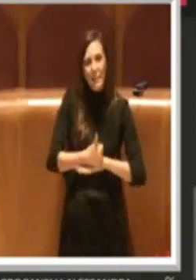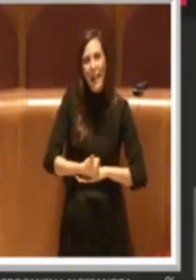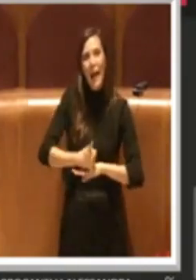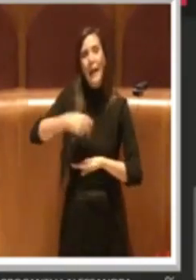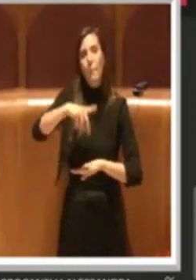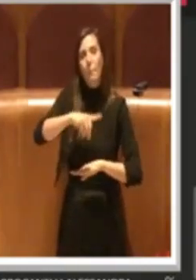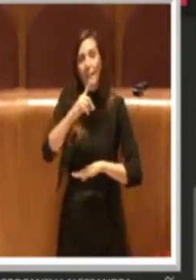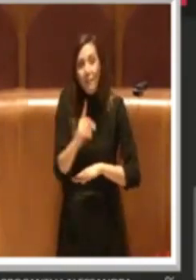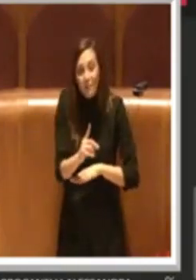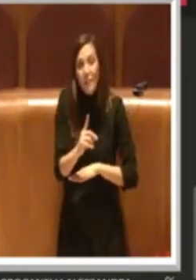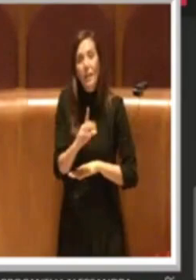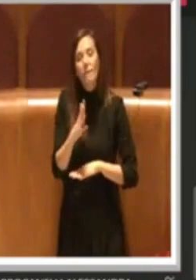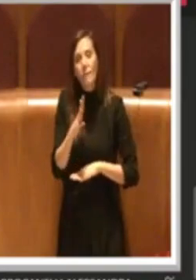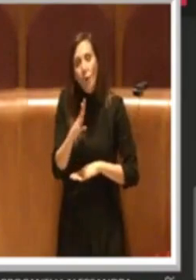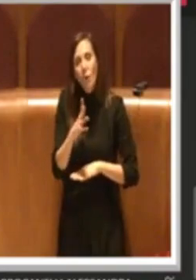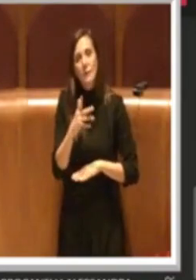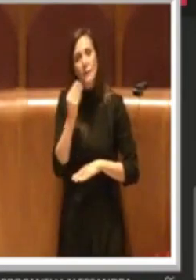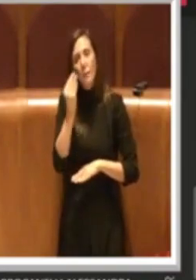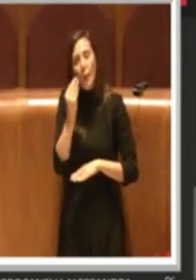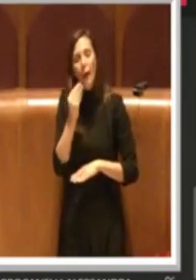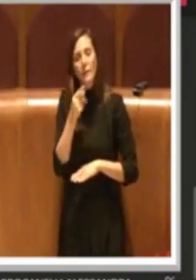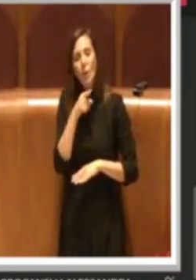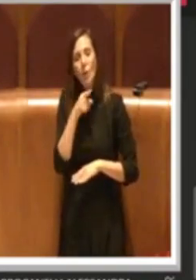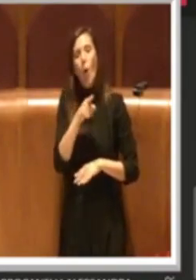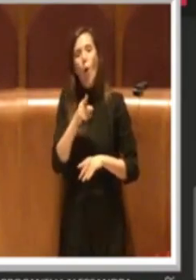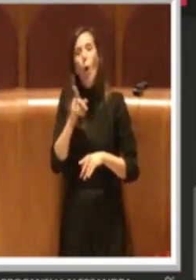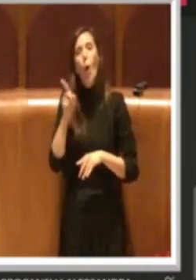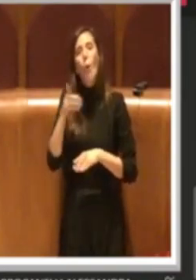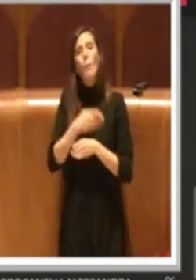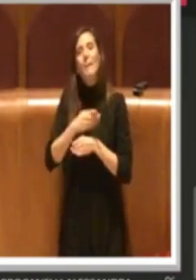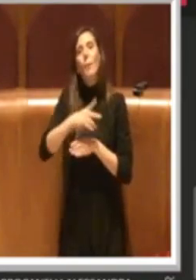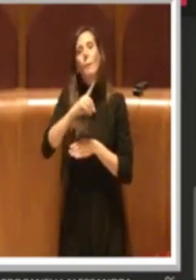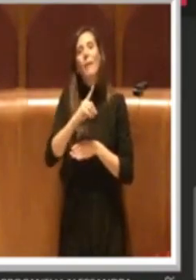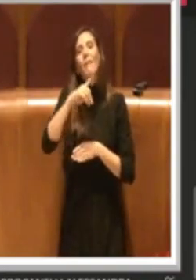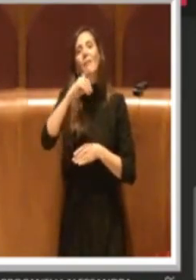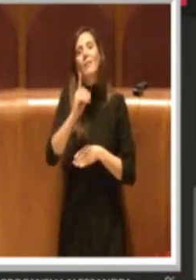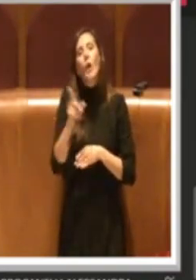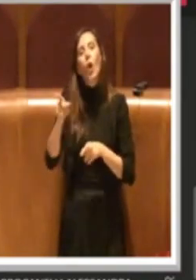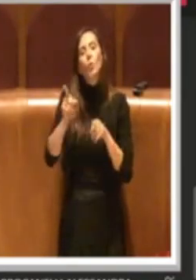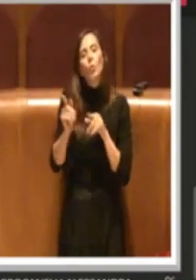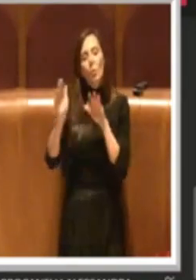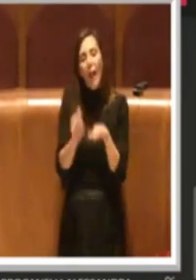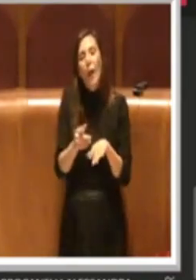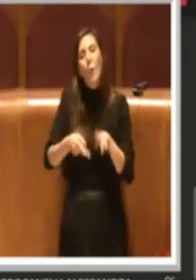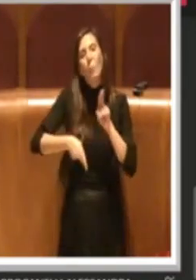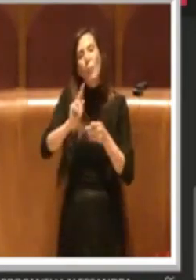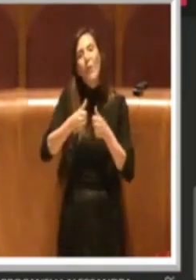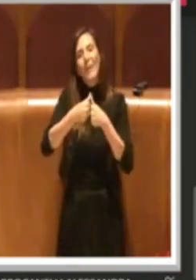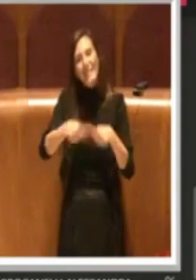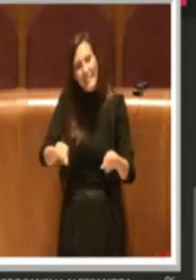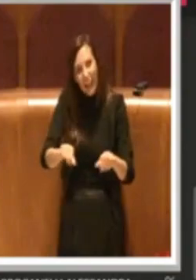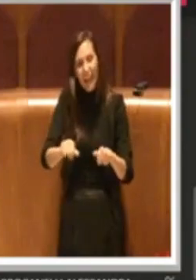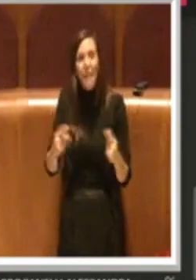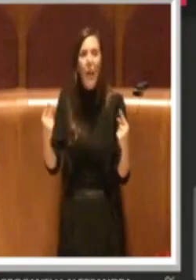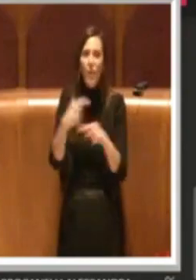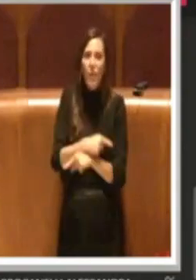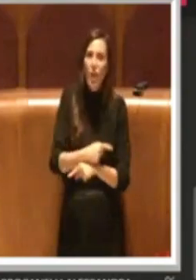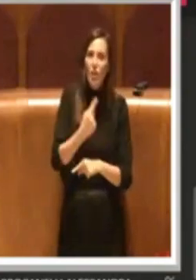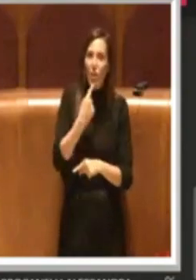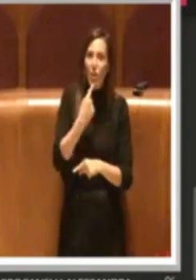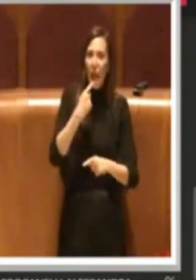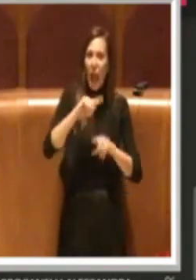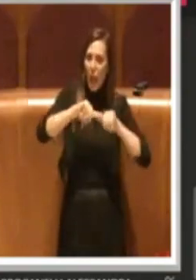tutela forse più i residenti degli operatori, come fatto qualche volta in alcune commissioni rappresentato da alcuni